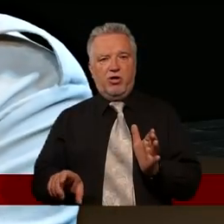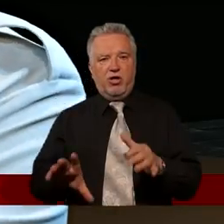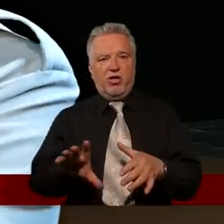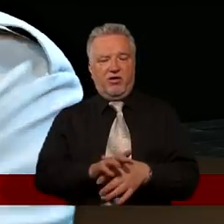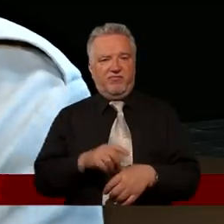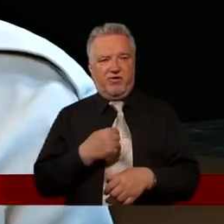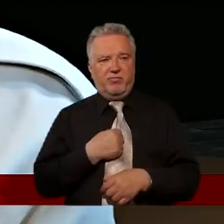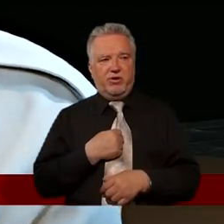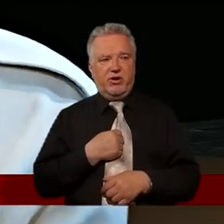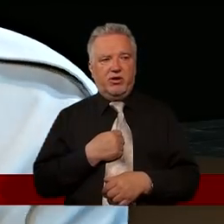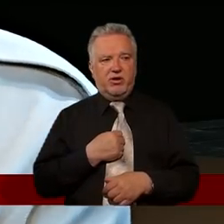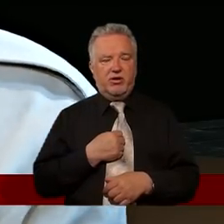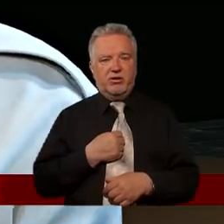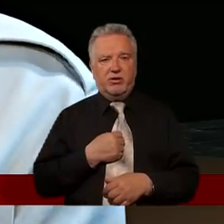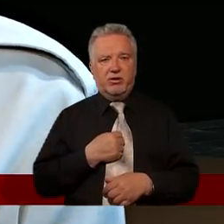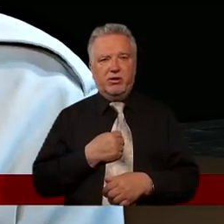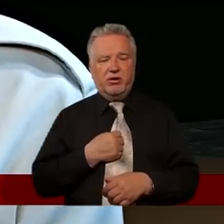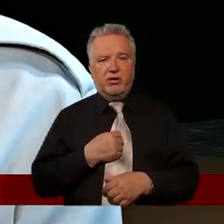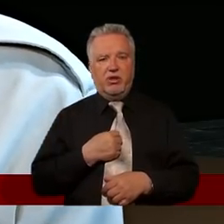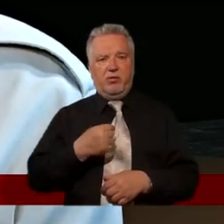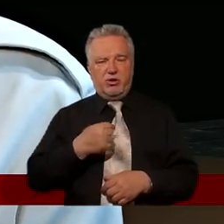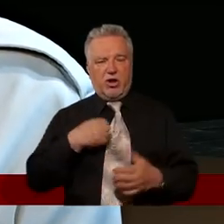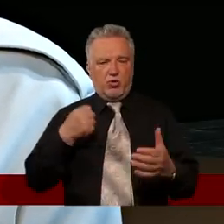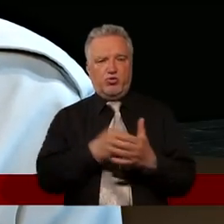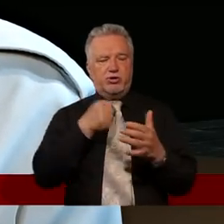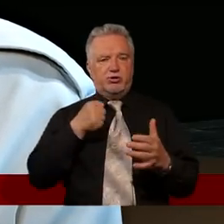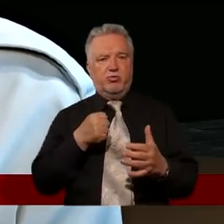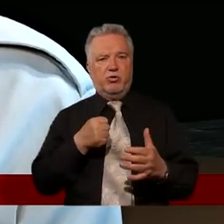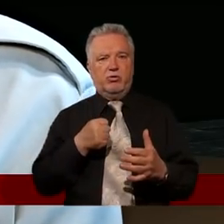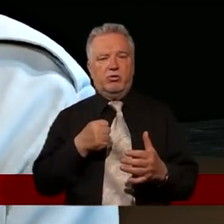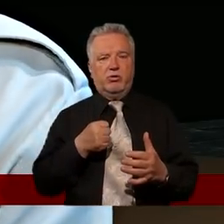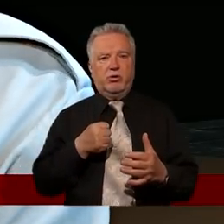świadkami czegoś tam zajścia, a tutaj coś dotyczyło mnie osobiście.